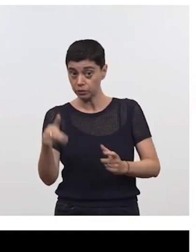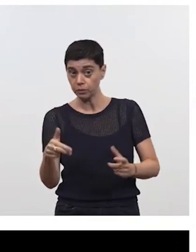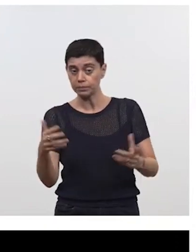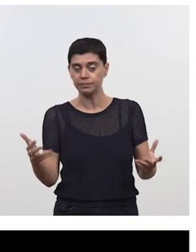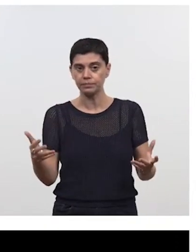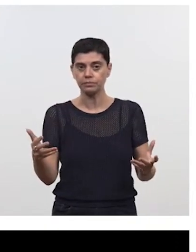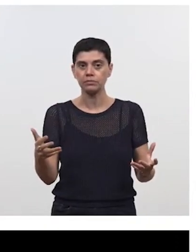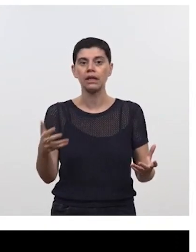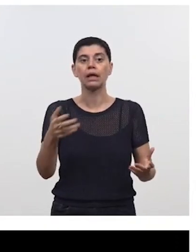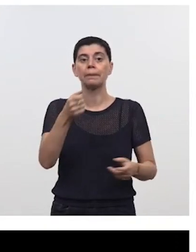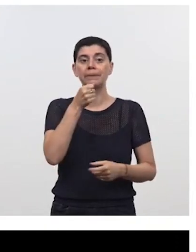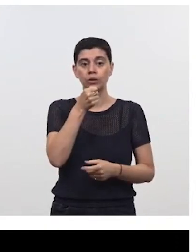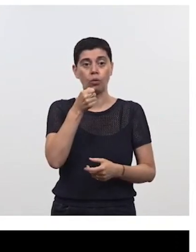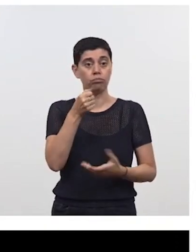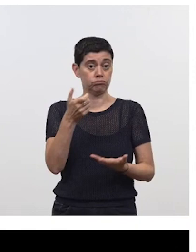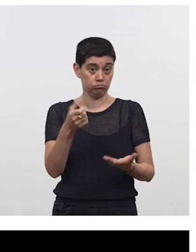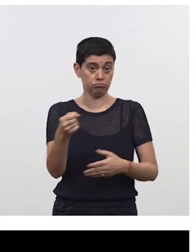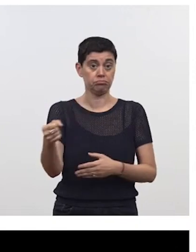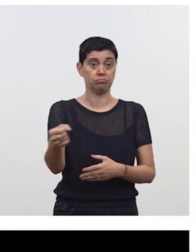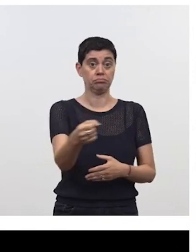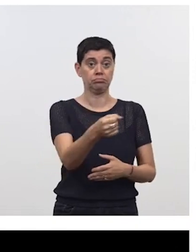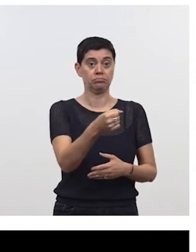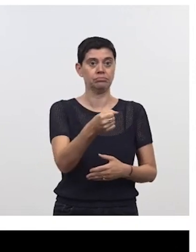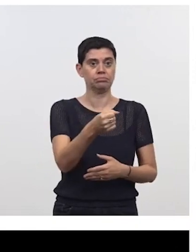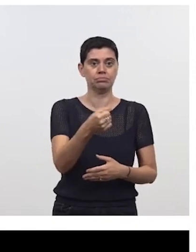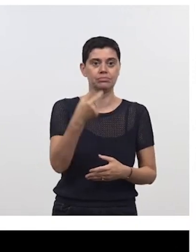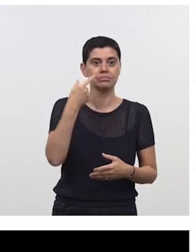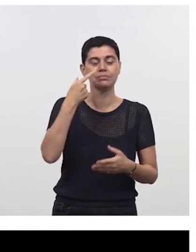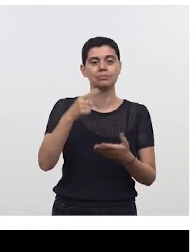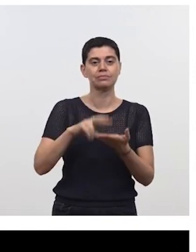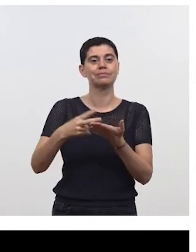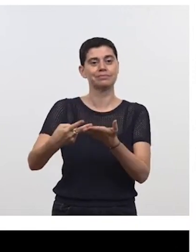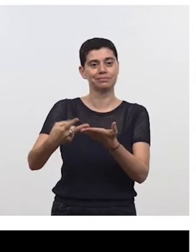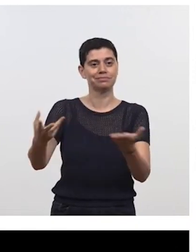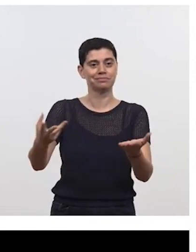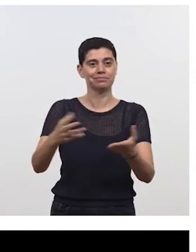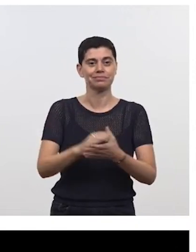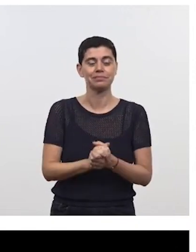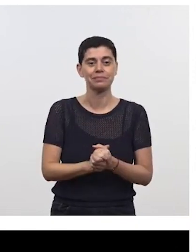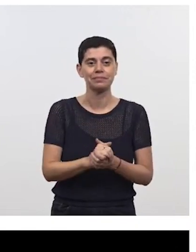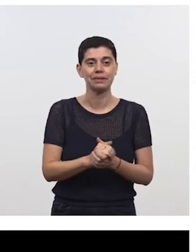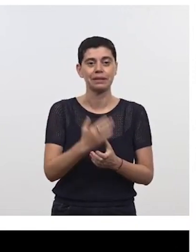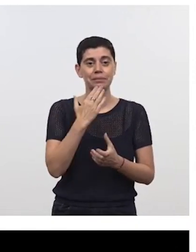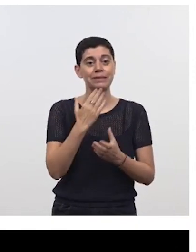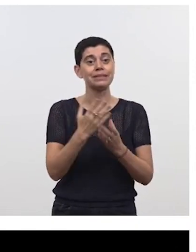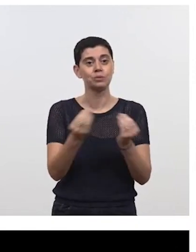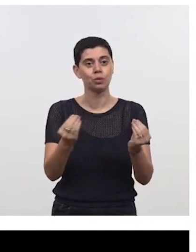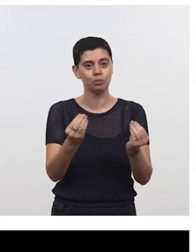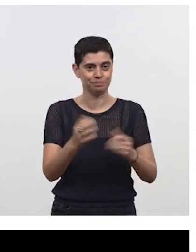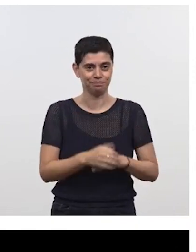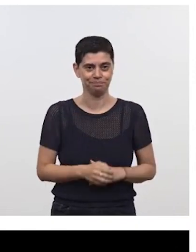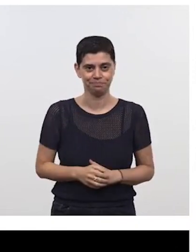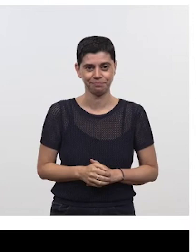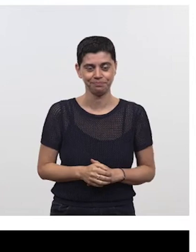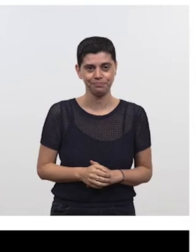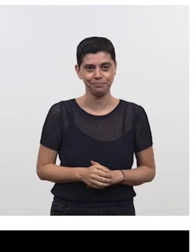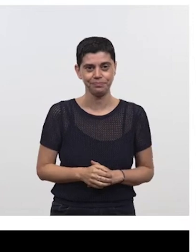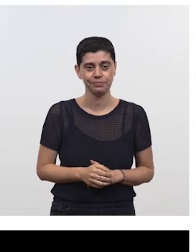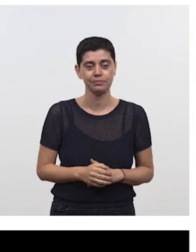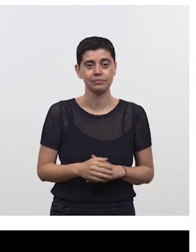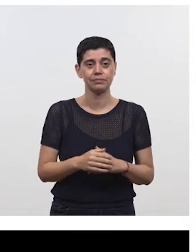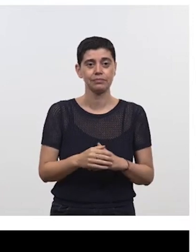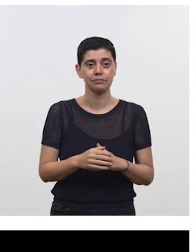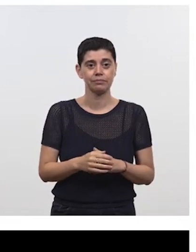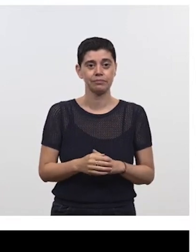Un micro va circuler, j'imagine, pour la traduction. Voilà. Merci beaucoup, Adjudant. Merci,